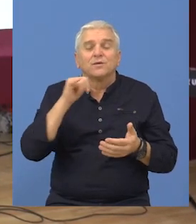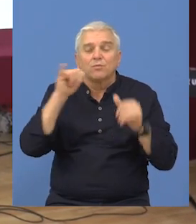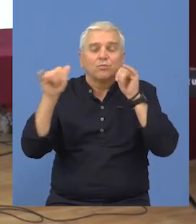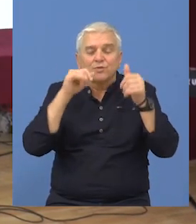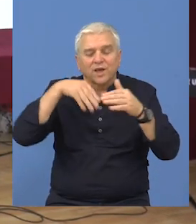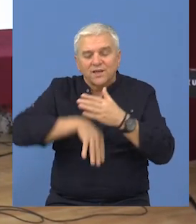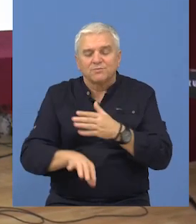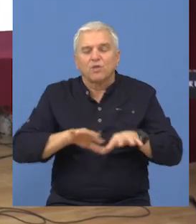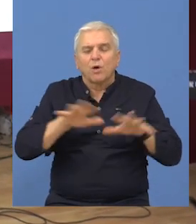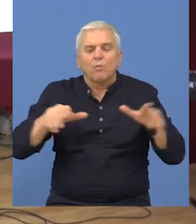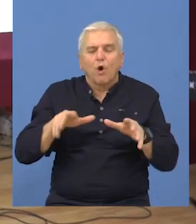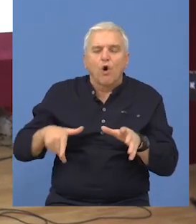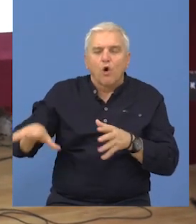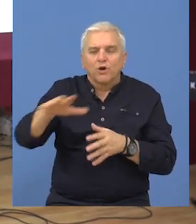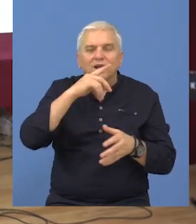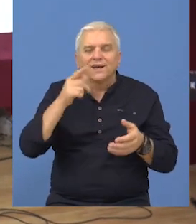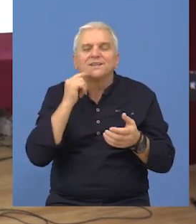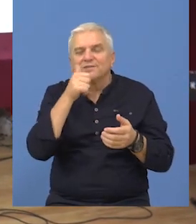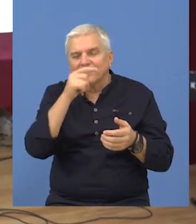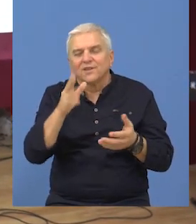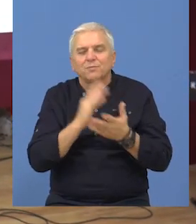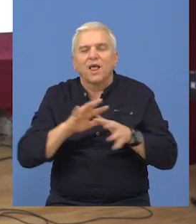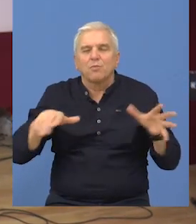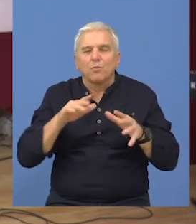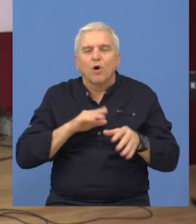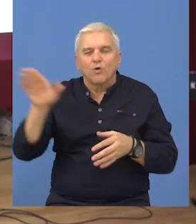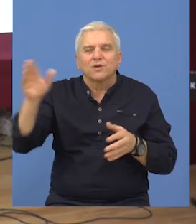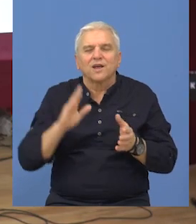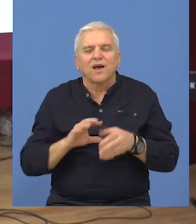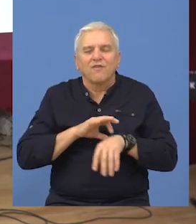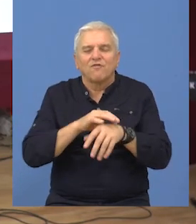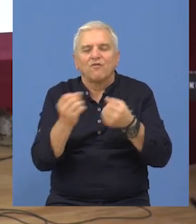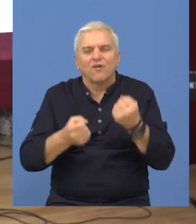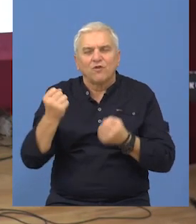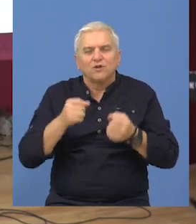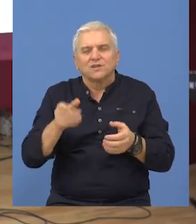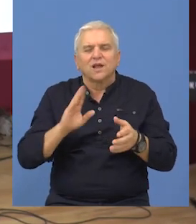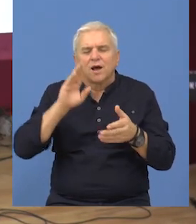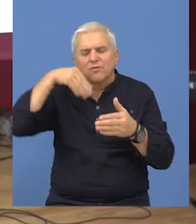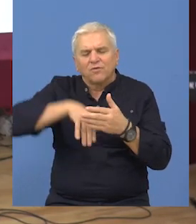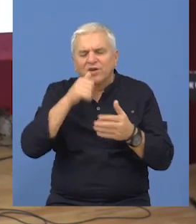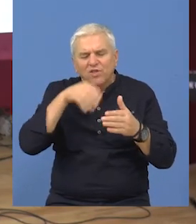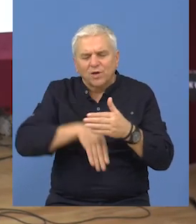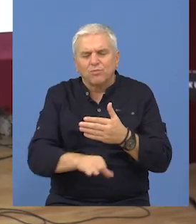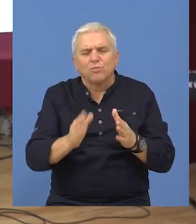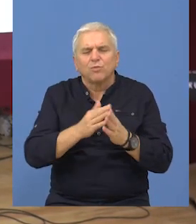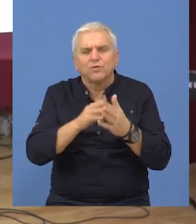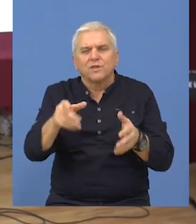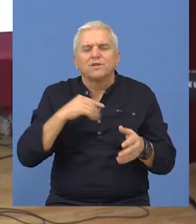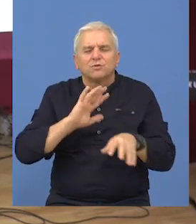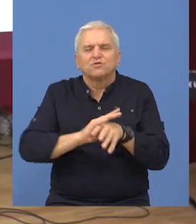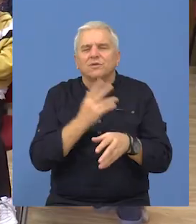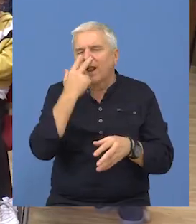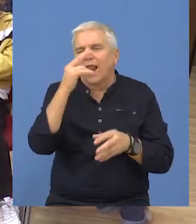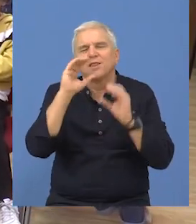potovanju ispod mora, koja je nastala tako što smo bili na moru, gdje smo se vozili pod mornicom i gdje sam veoma uživala u